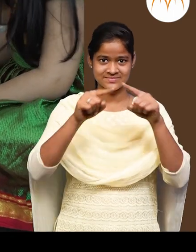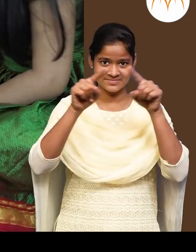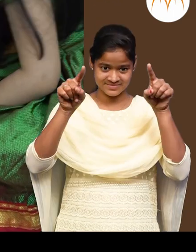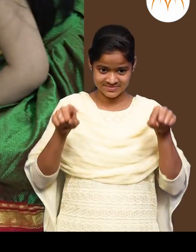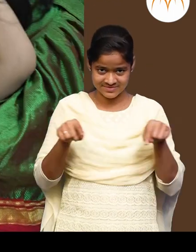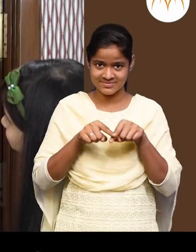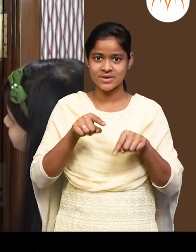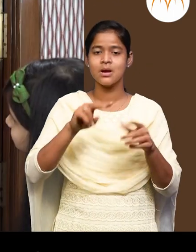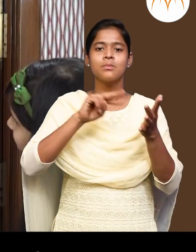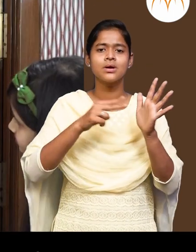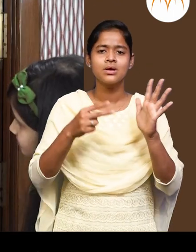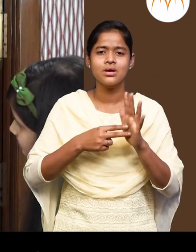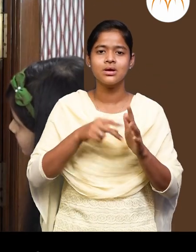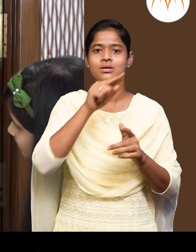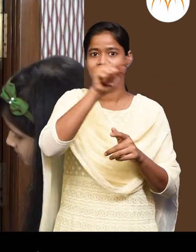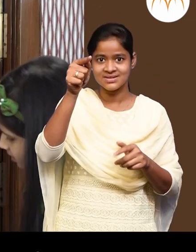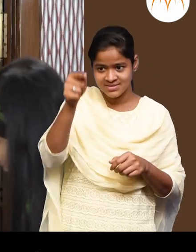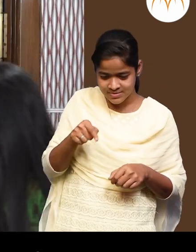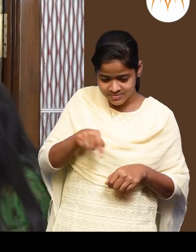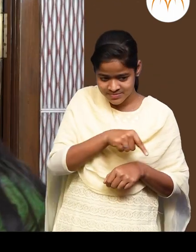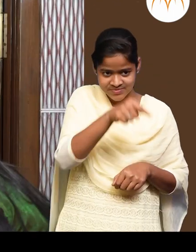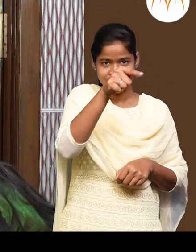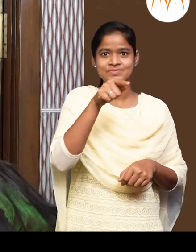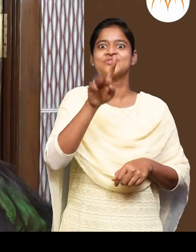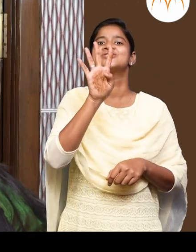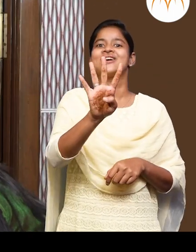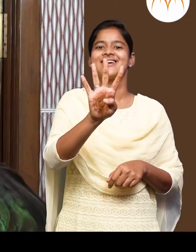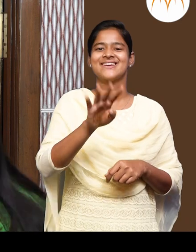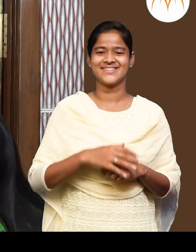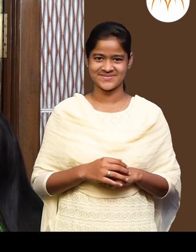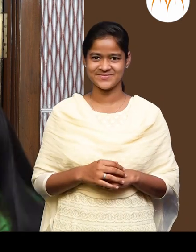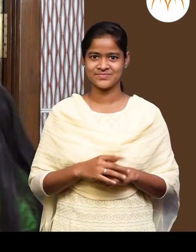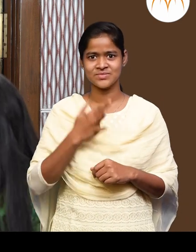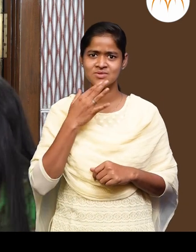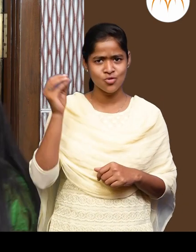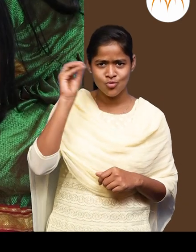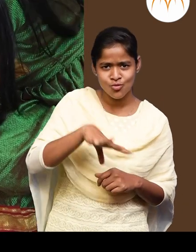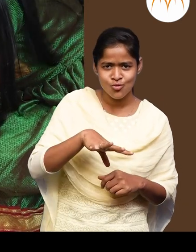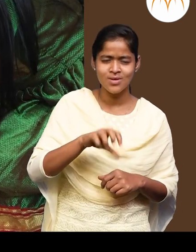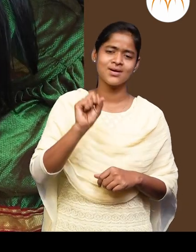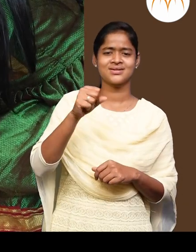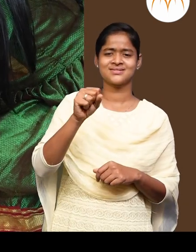में रंगो बरू रंगो बरू ना? कुटला बरायाचा हाँ हीरवा हीरवा चार